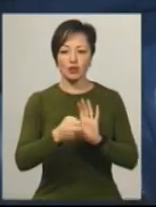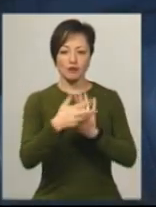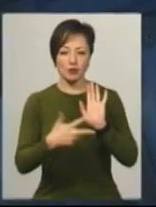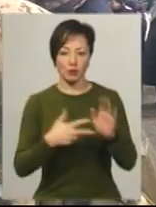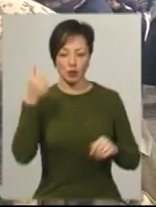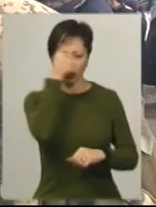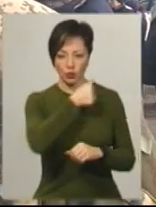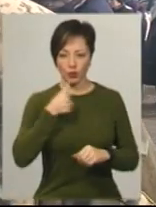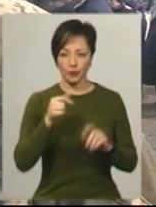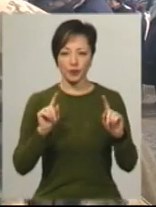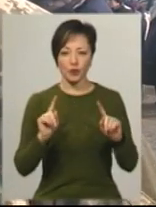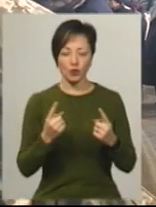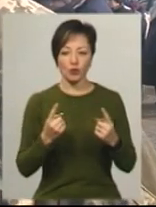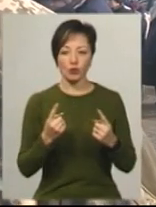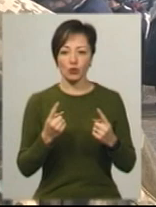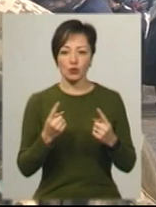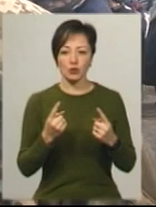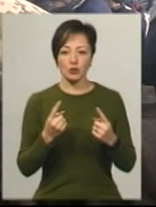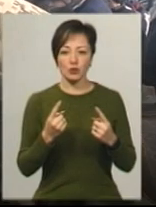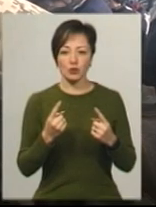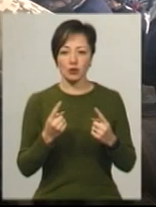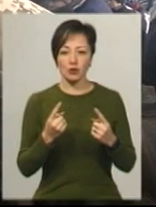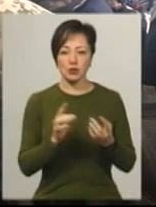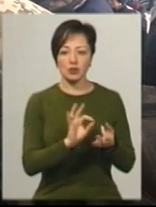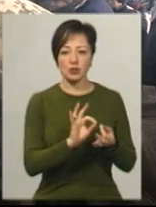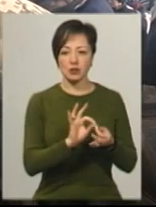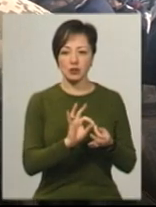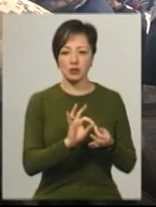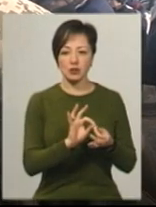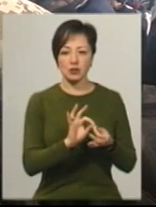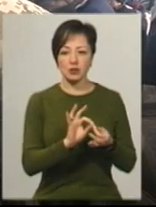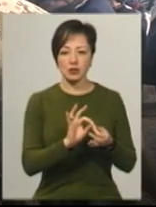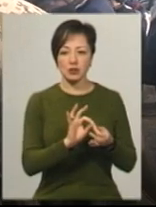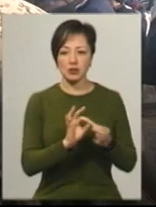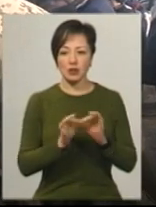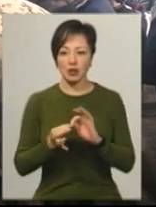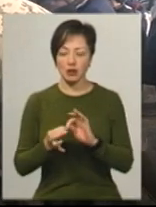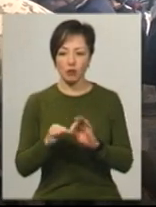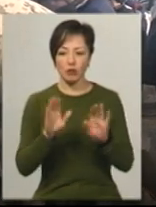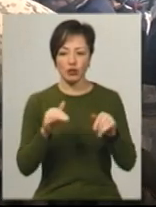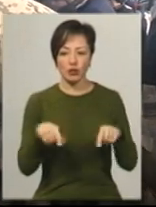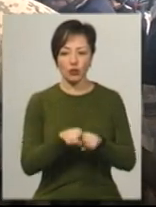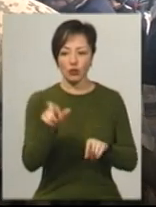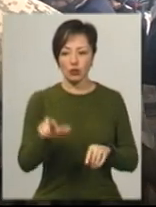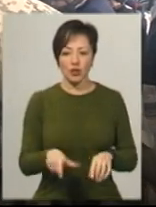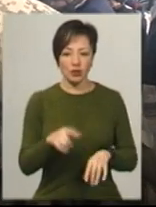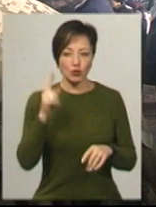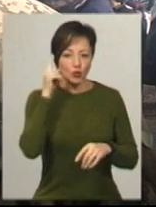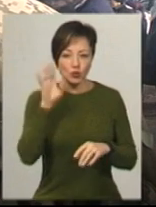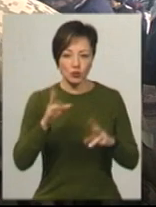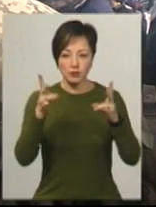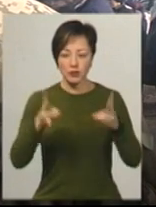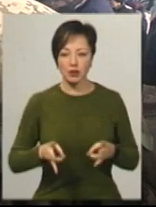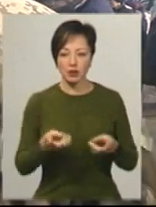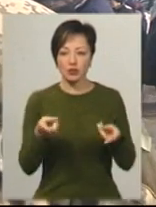року. Дуже мені складно прощатися з такою людиною. Ніхто ніколи не міг подумати, що станеться біда.